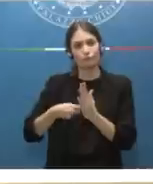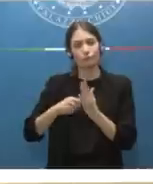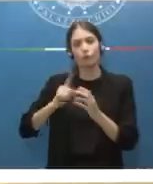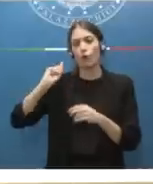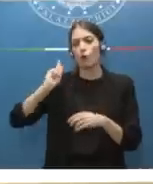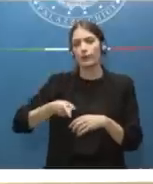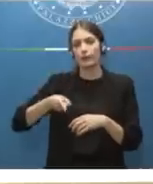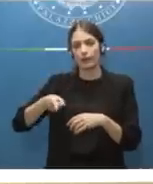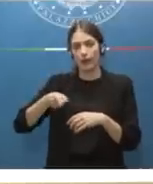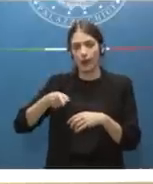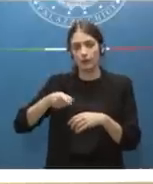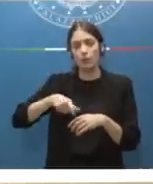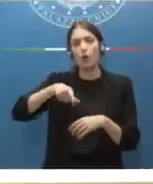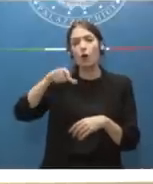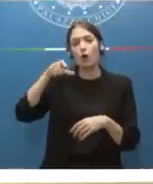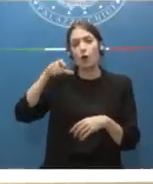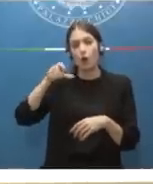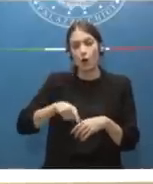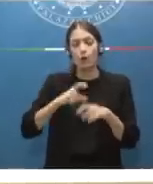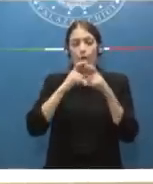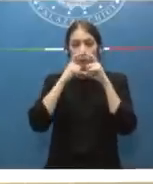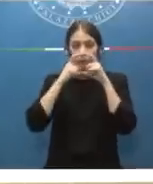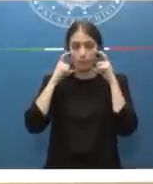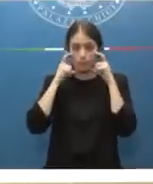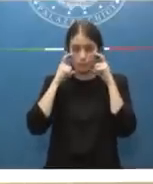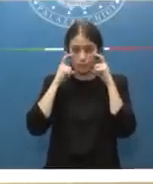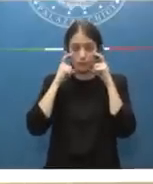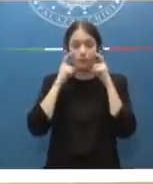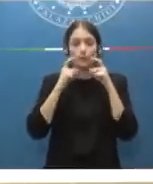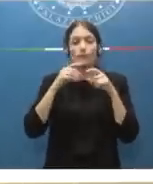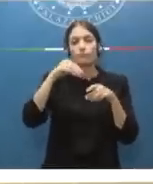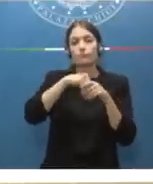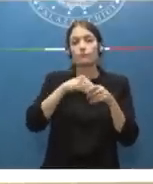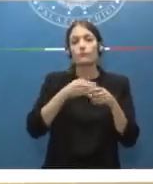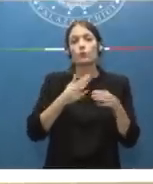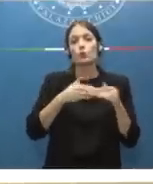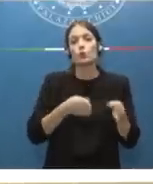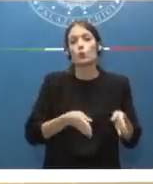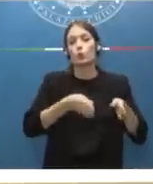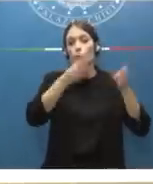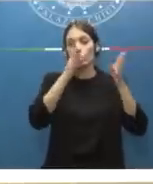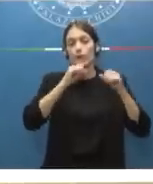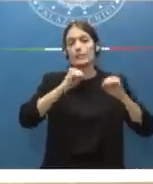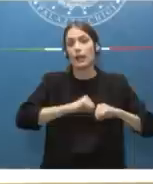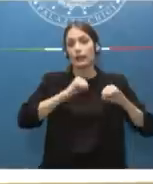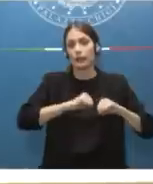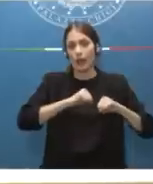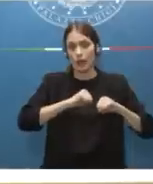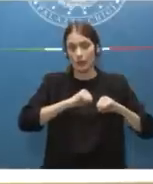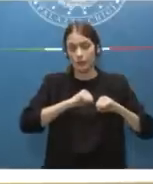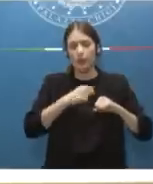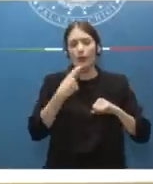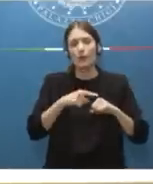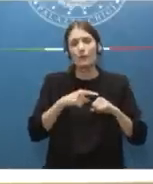l'obbligo dell'utilizzo dei dispositivi di protezione delle vie aeree nelle strutture sanitarie in relazione non solamente